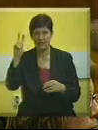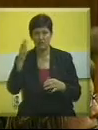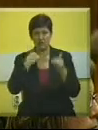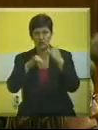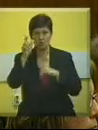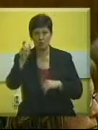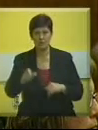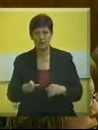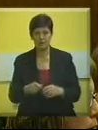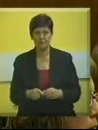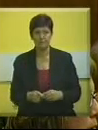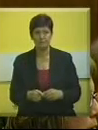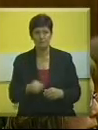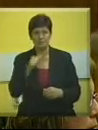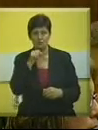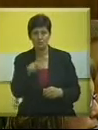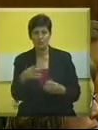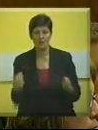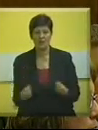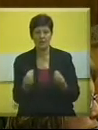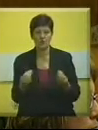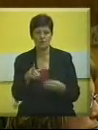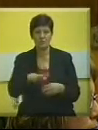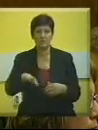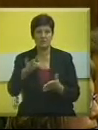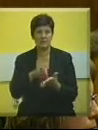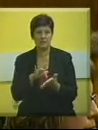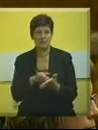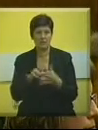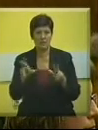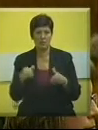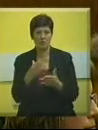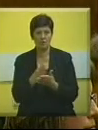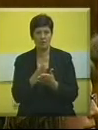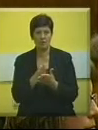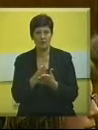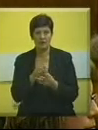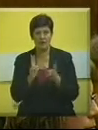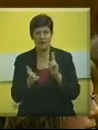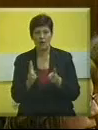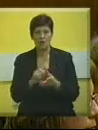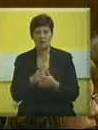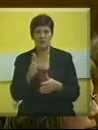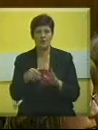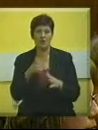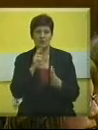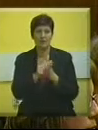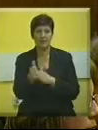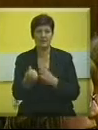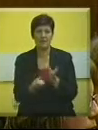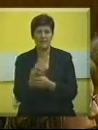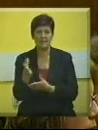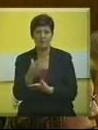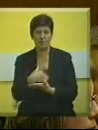turiste i to je nešto što u ruralnim sredinama može biti kako sekundarni tako eventualno i primarni izvor